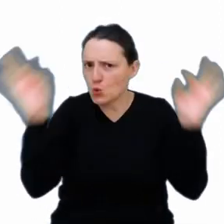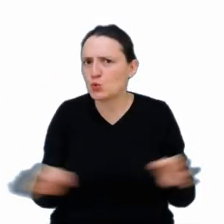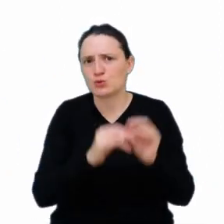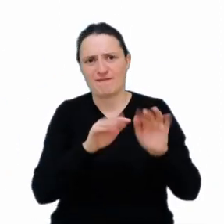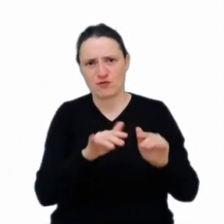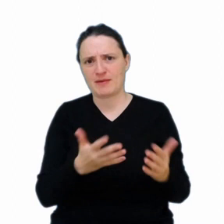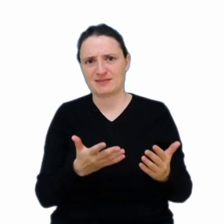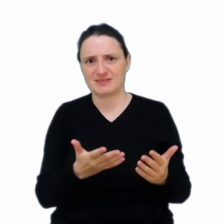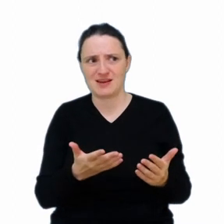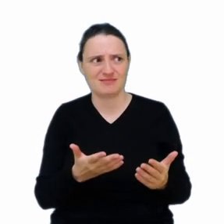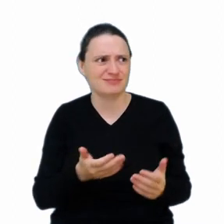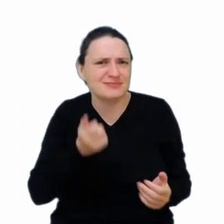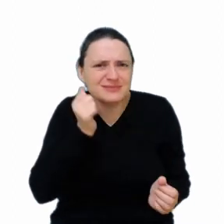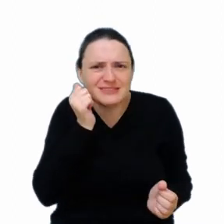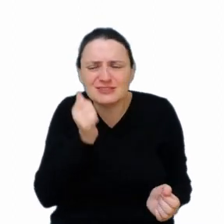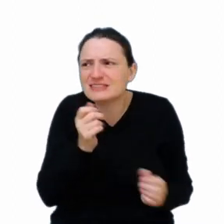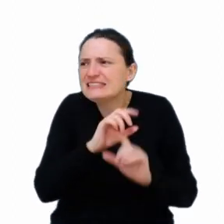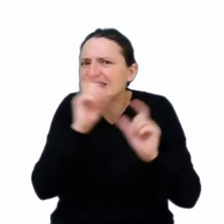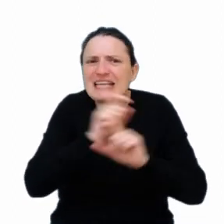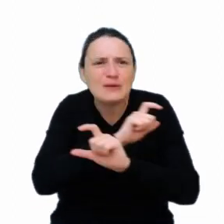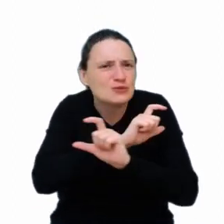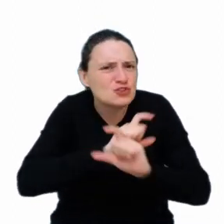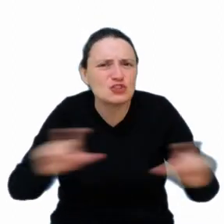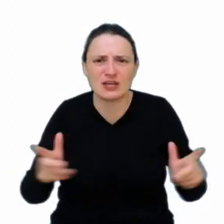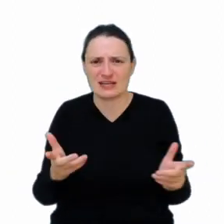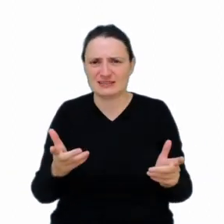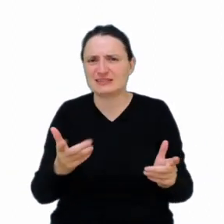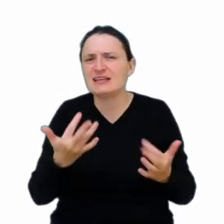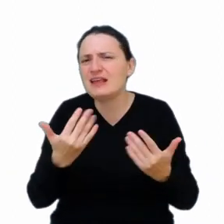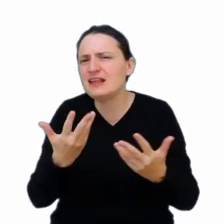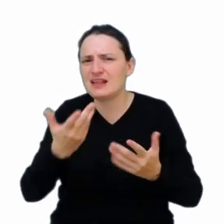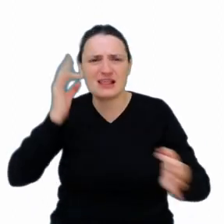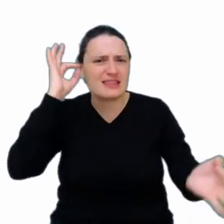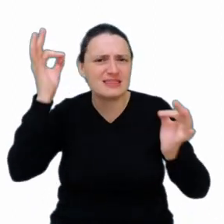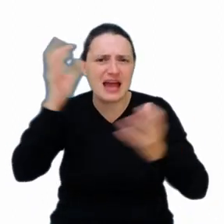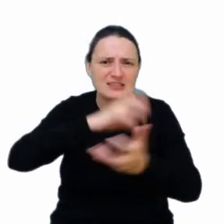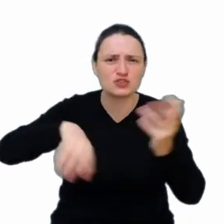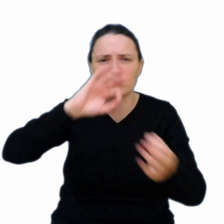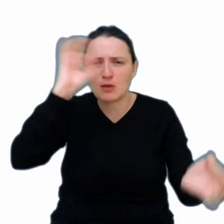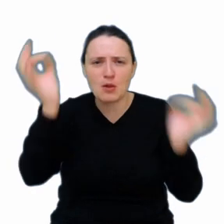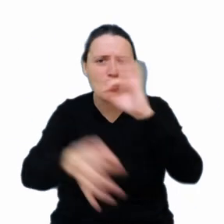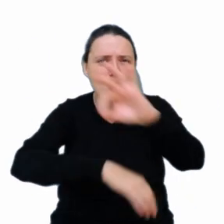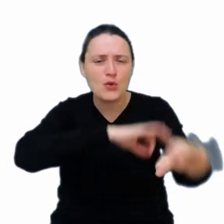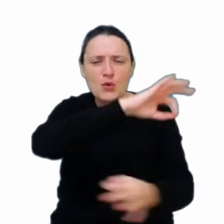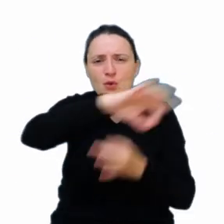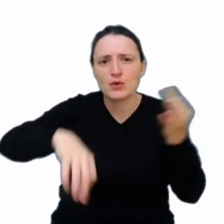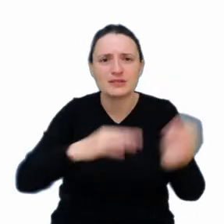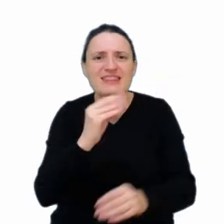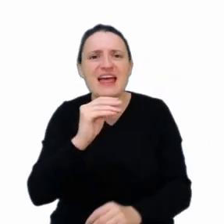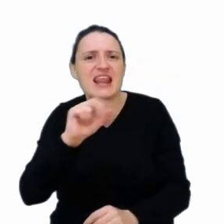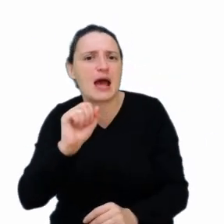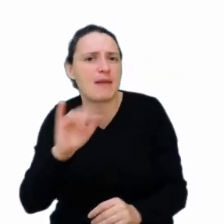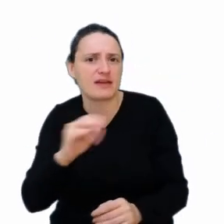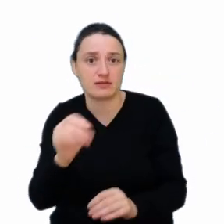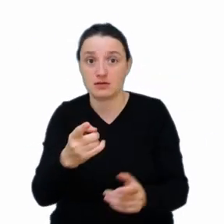każdej sekundzie tysiące, miliony wręcz terabajtów danych krąży po świecie. Gdyby nie jest bardzo zaawansowane programy komputerowe,